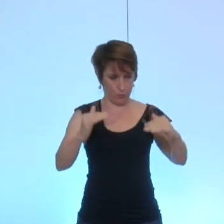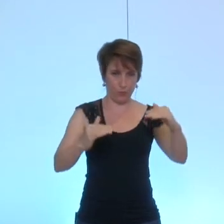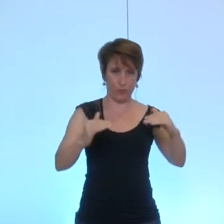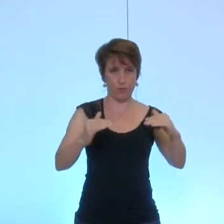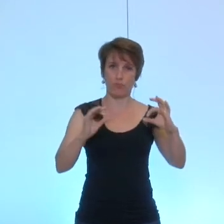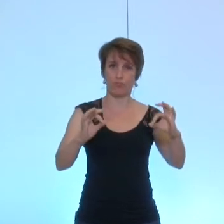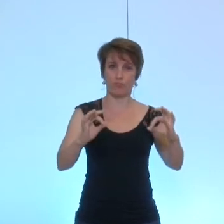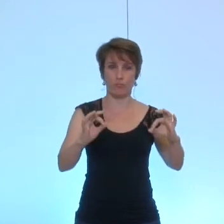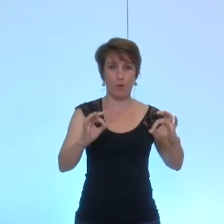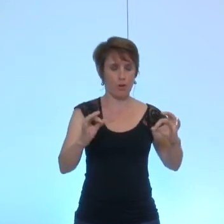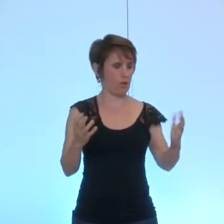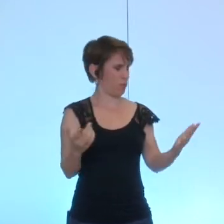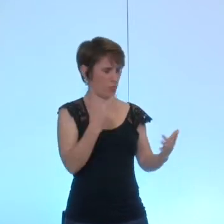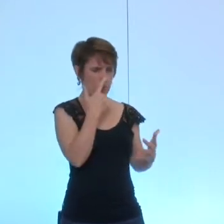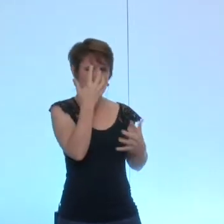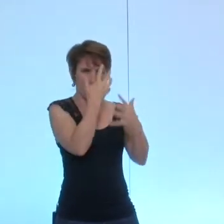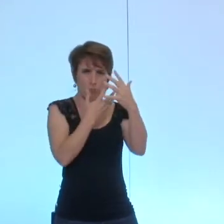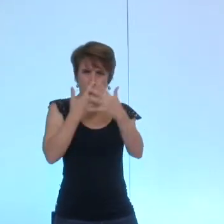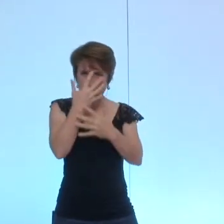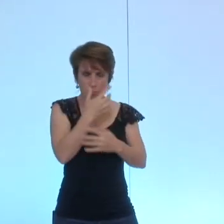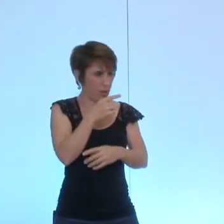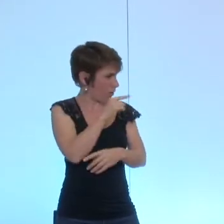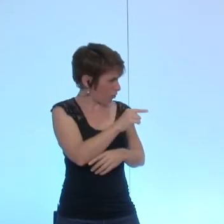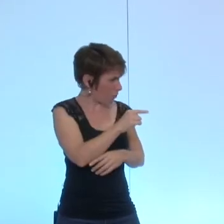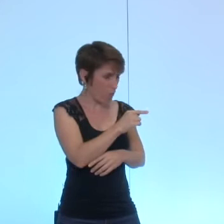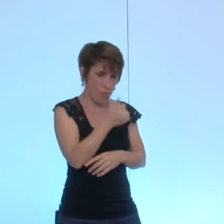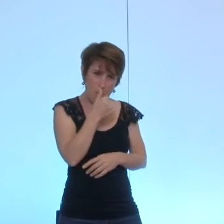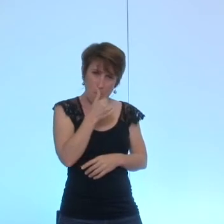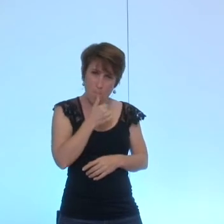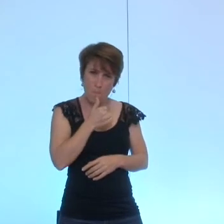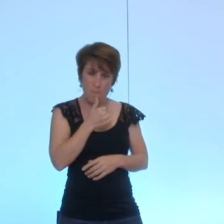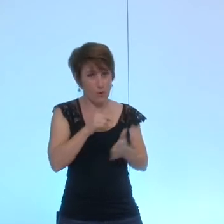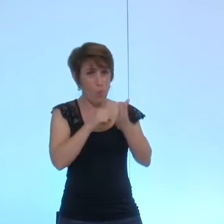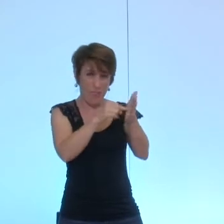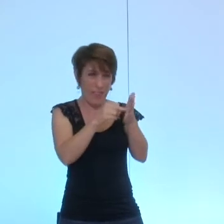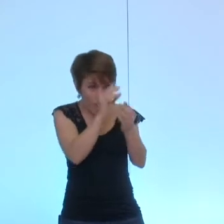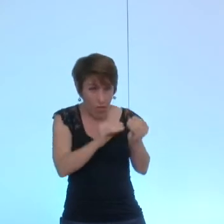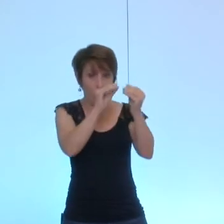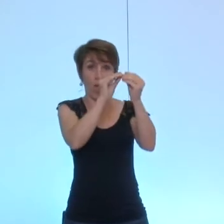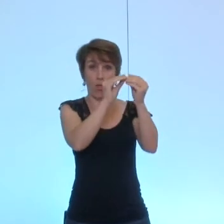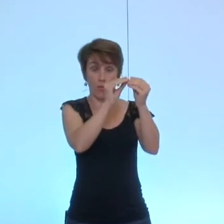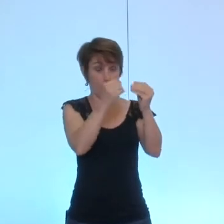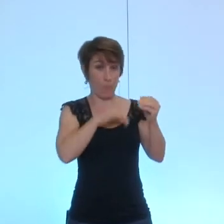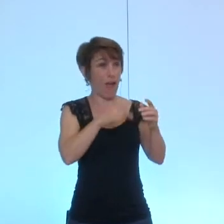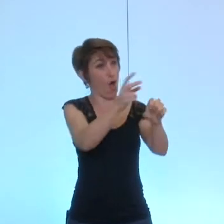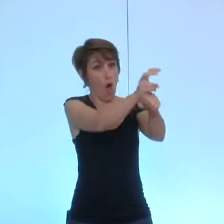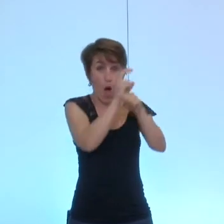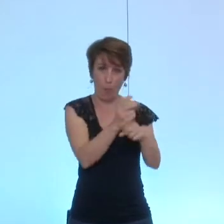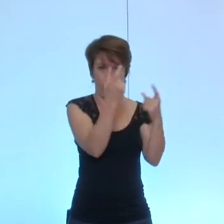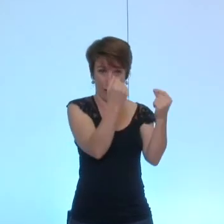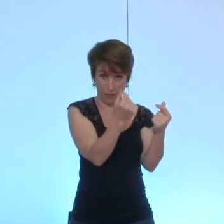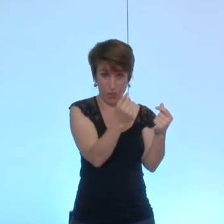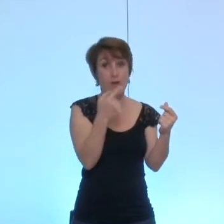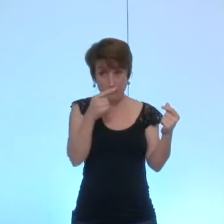d'un côté, la nécessité d'augmenter la dette de la ville et le fait de dire qu'une partie des impôts des